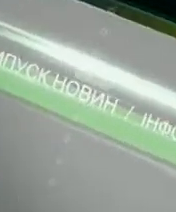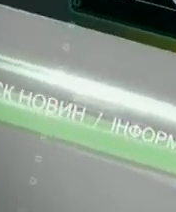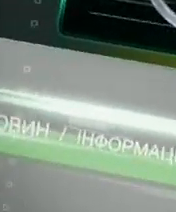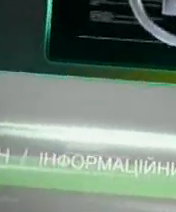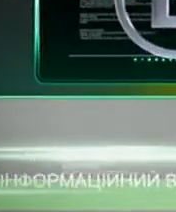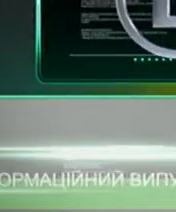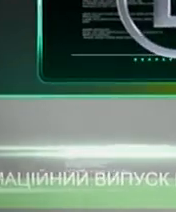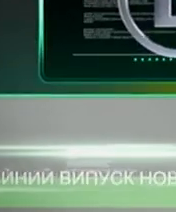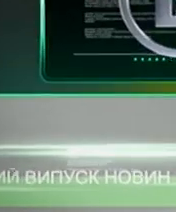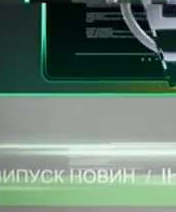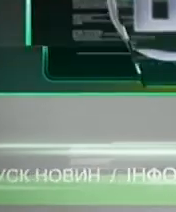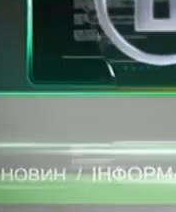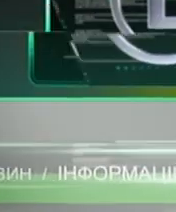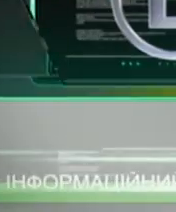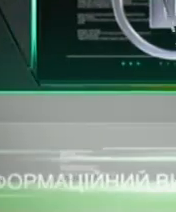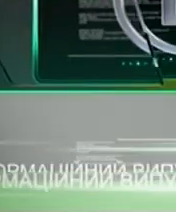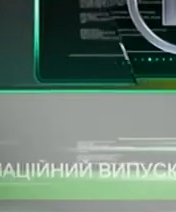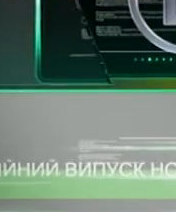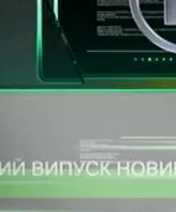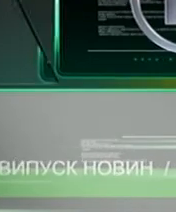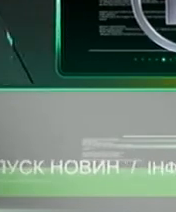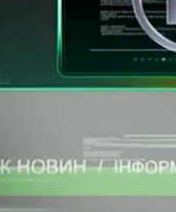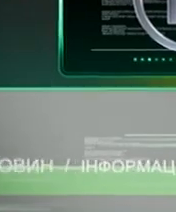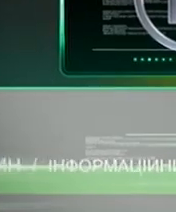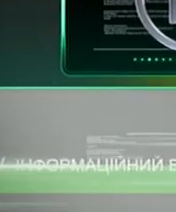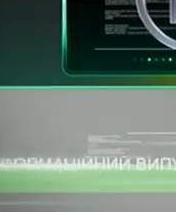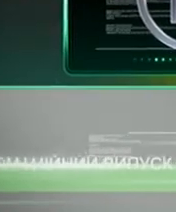перегляд!